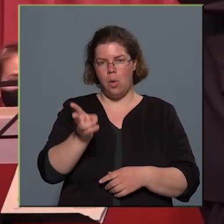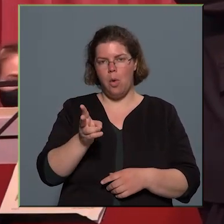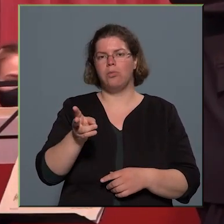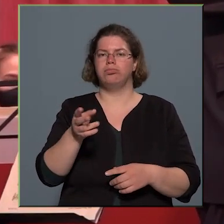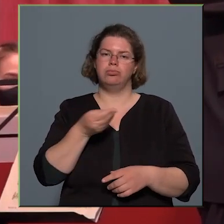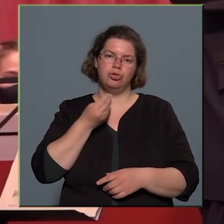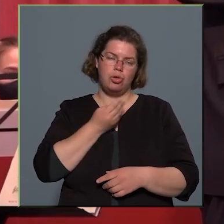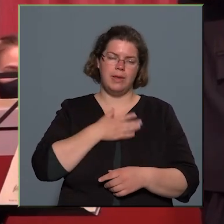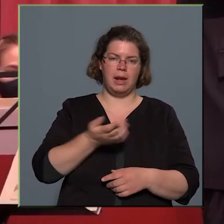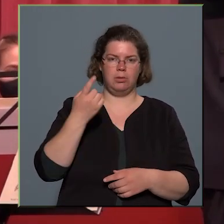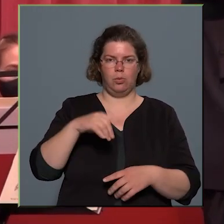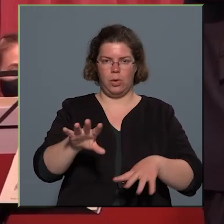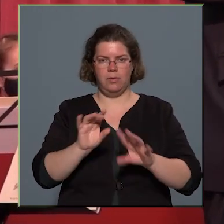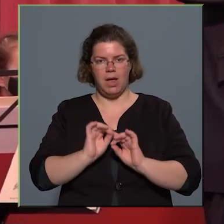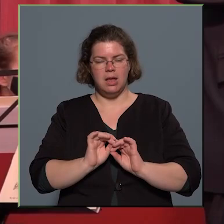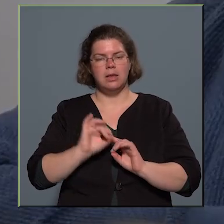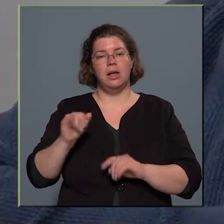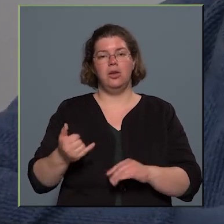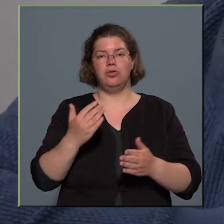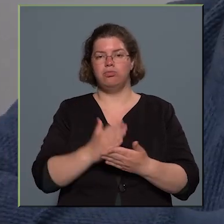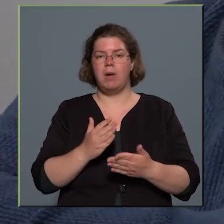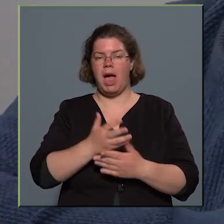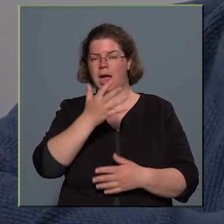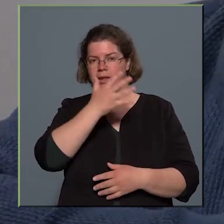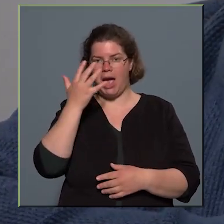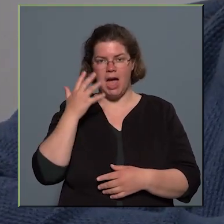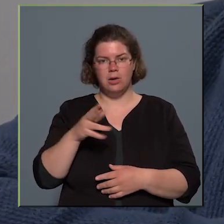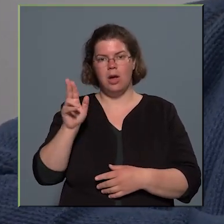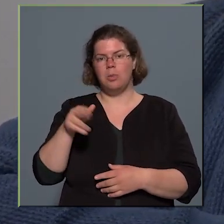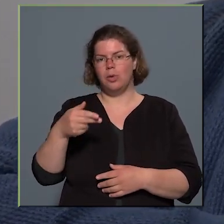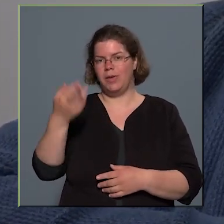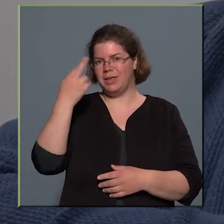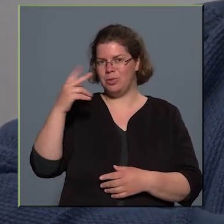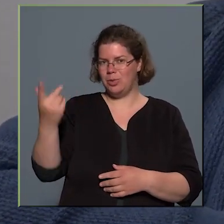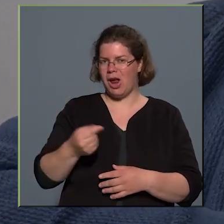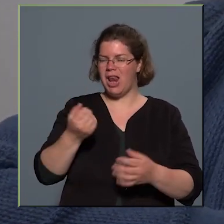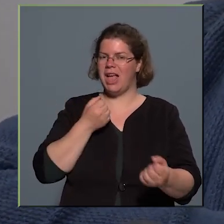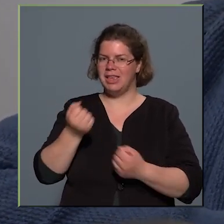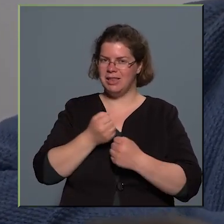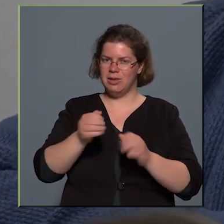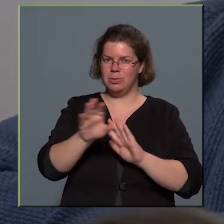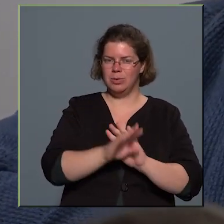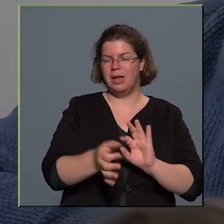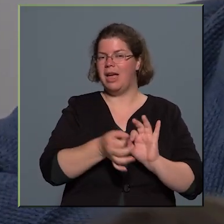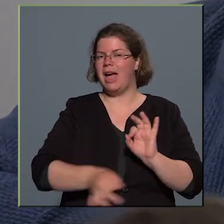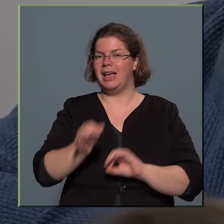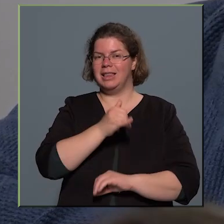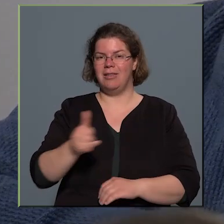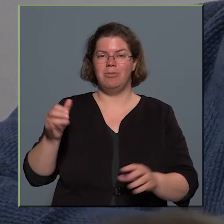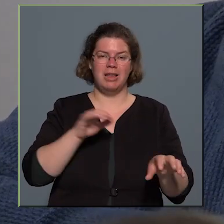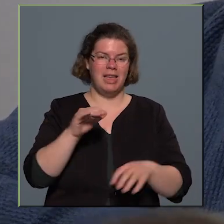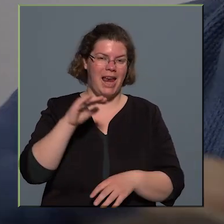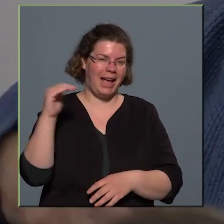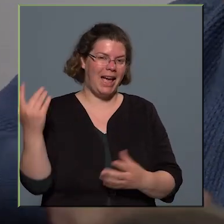választani, és már nyáron a művészúrral egyeztettük ezt a programot, és egész évben a gyerekekkel ezt